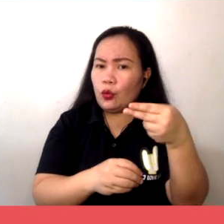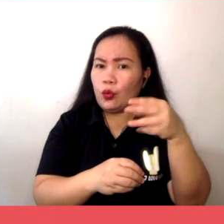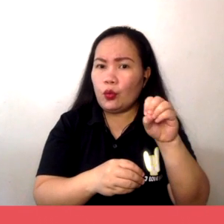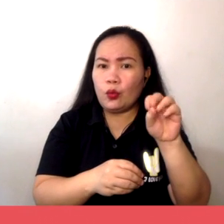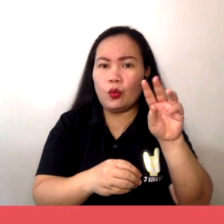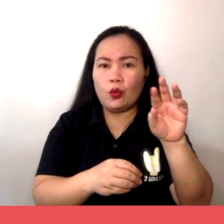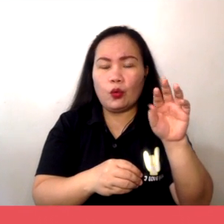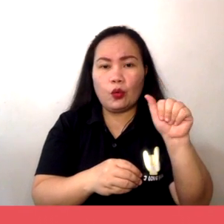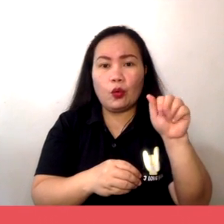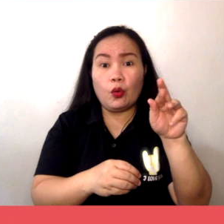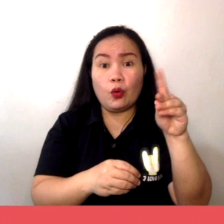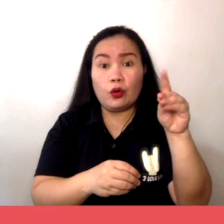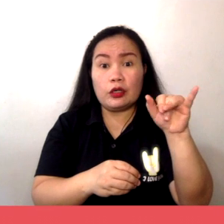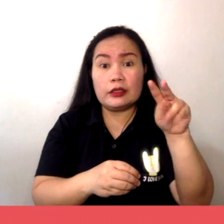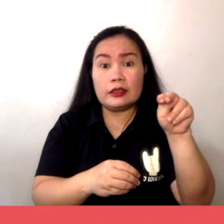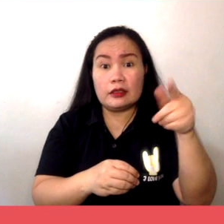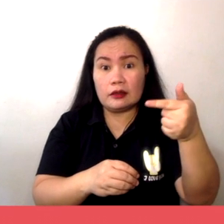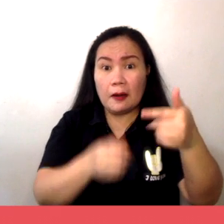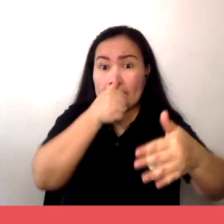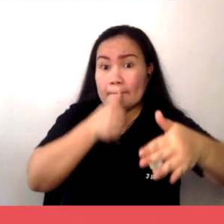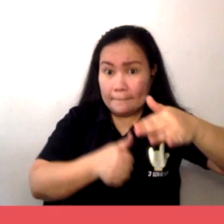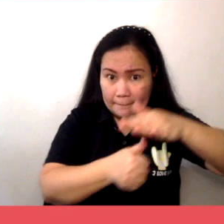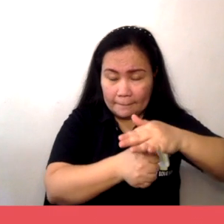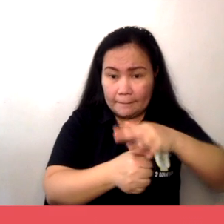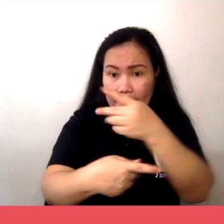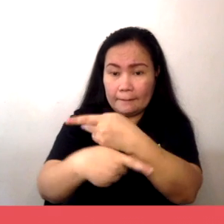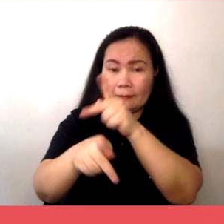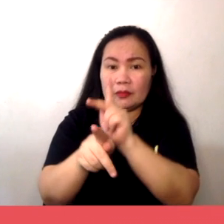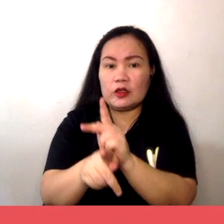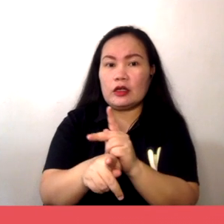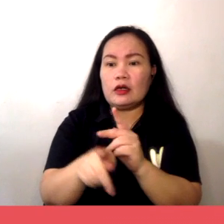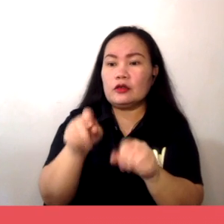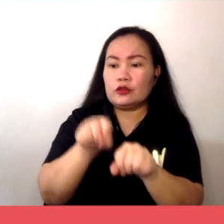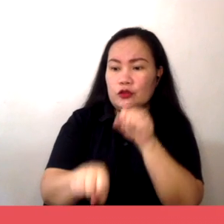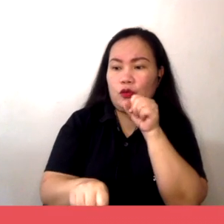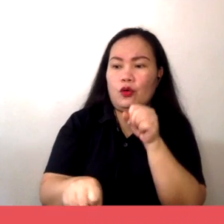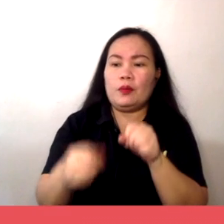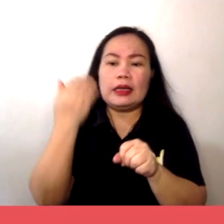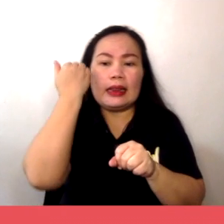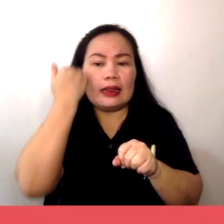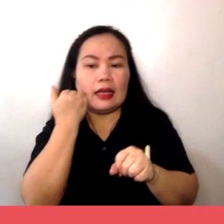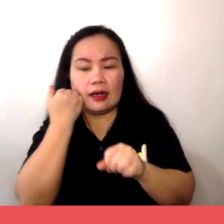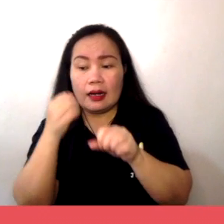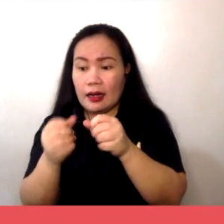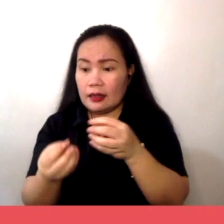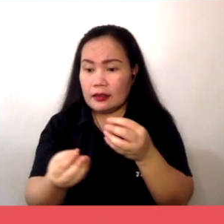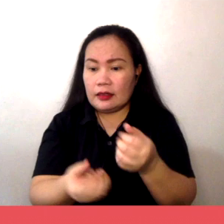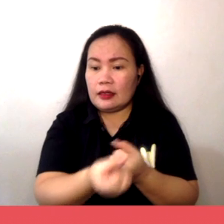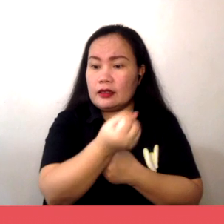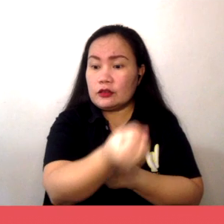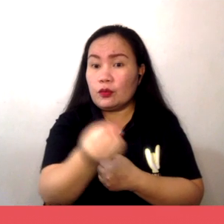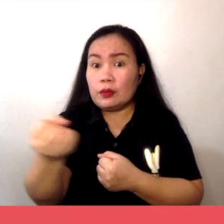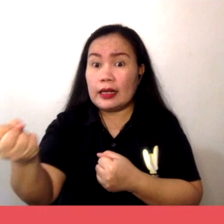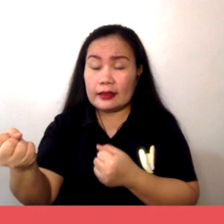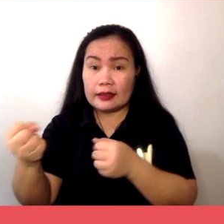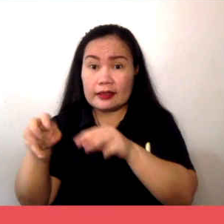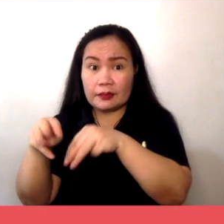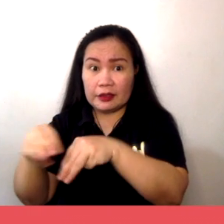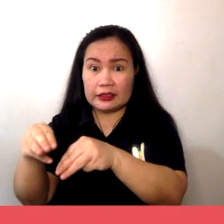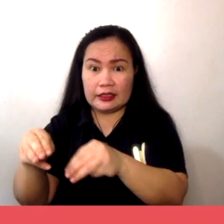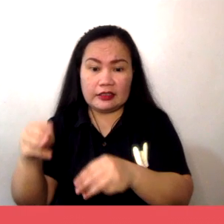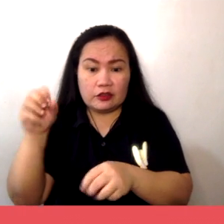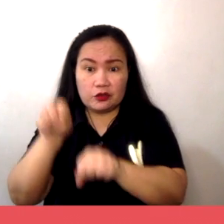upang magkulang ang supply sa pamilihan na magtudulot ng pagtaas ng pangkalahatang presyo.